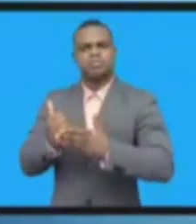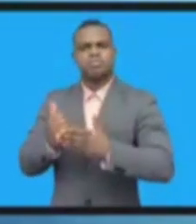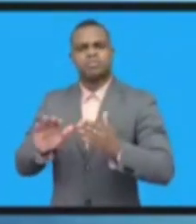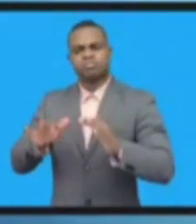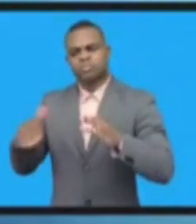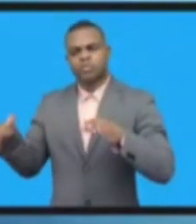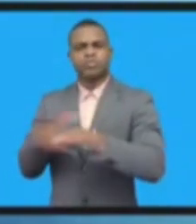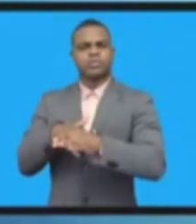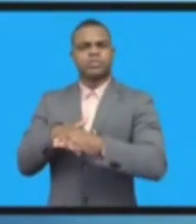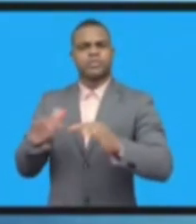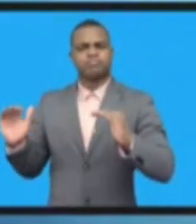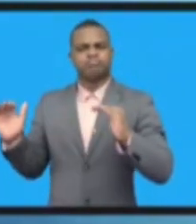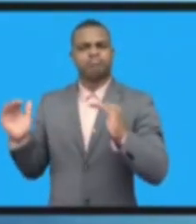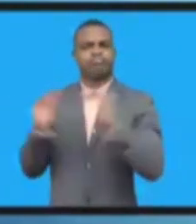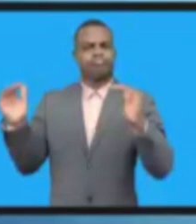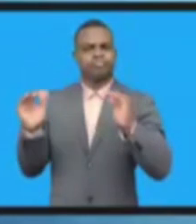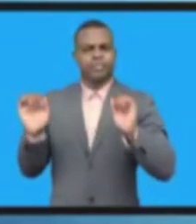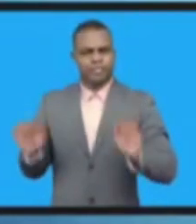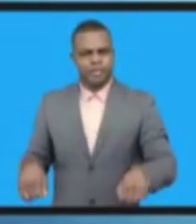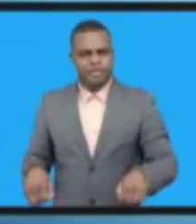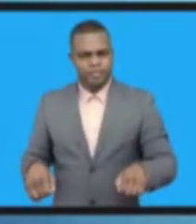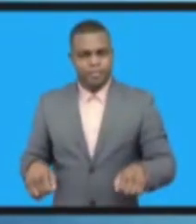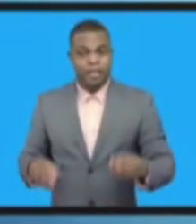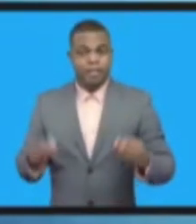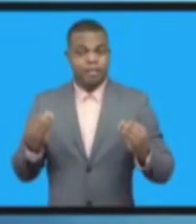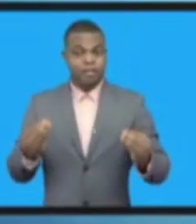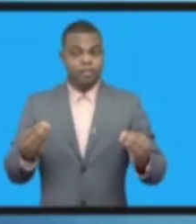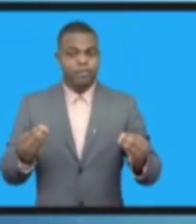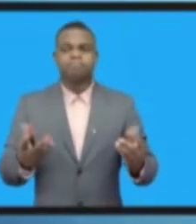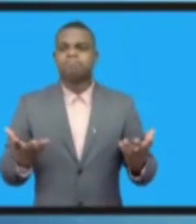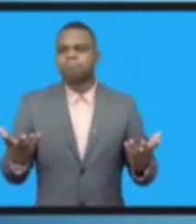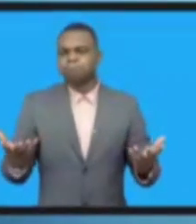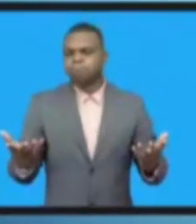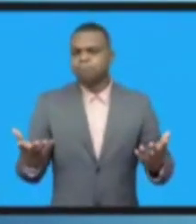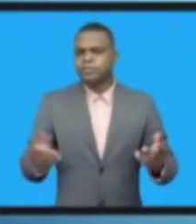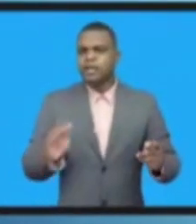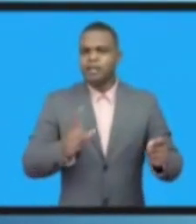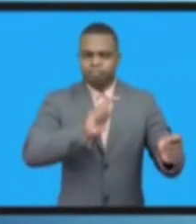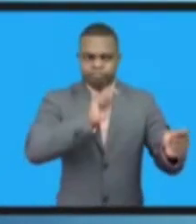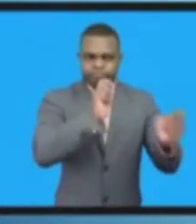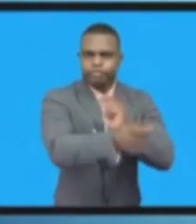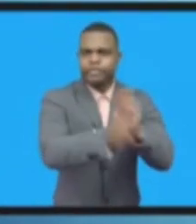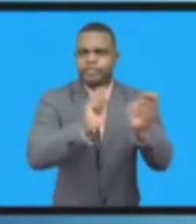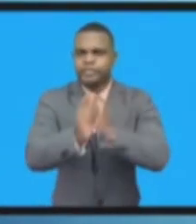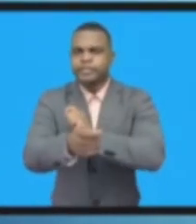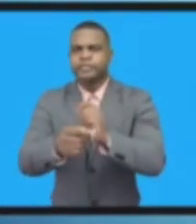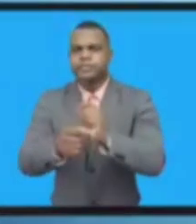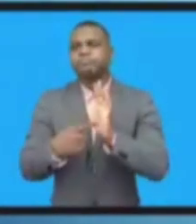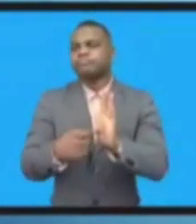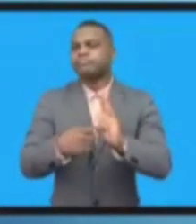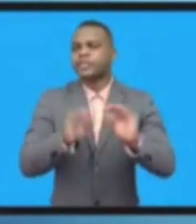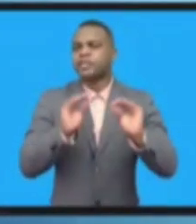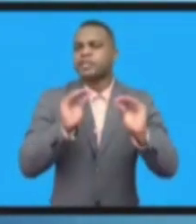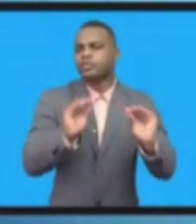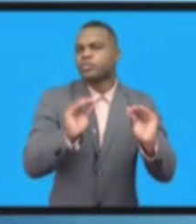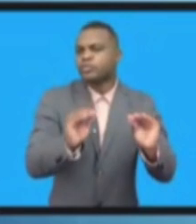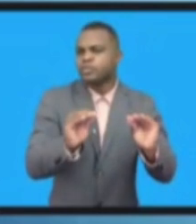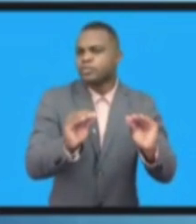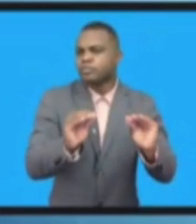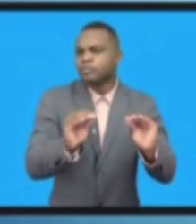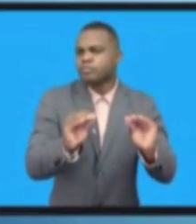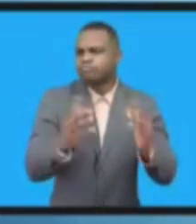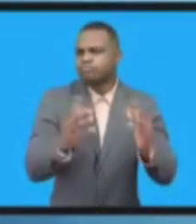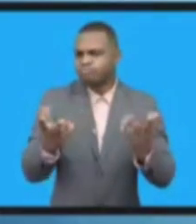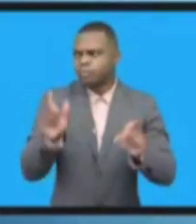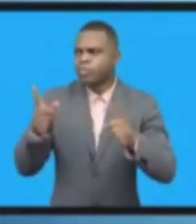возможности в сфере образования, в руки всех. Мы можем помочь тем, у кого